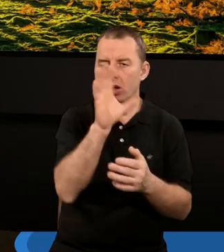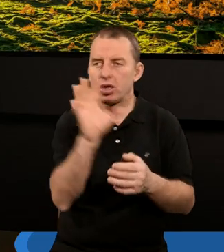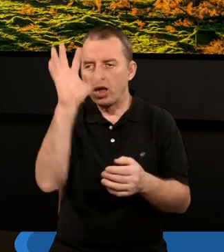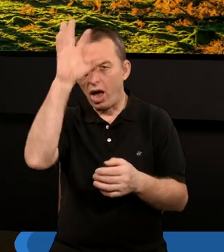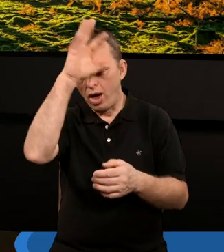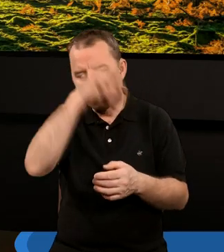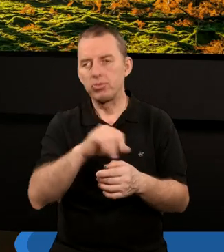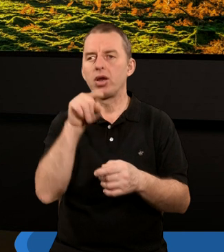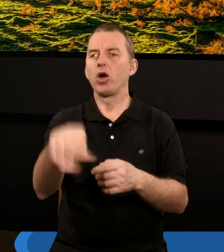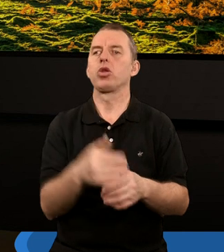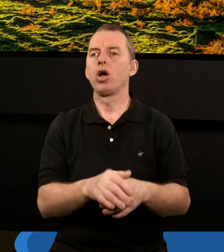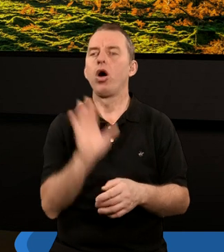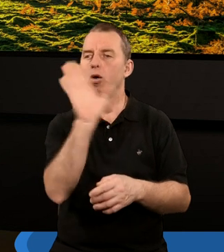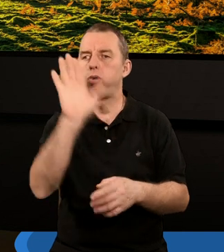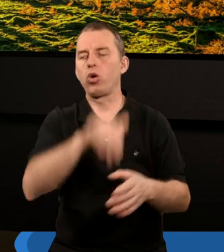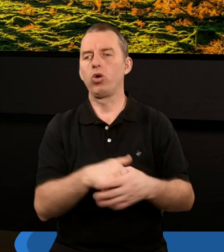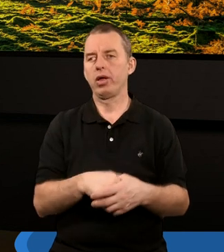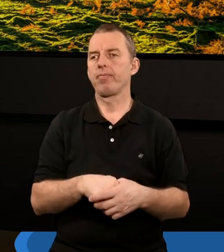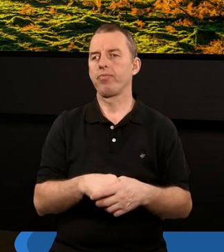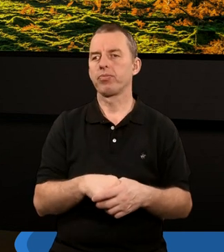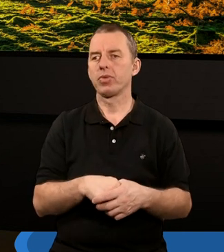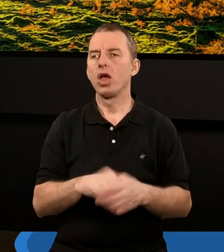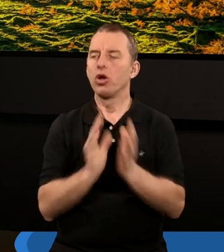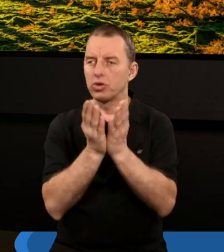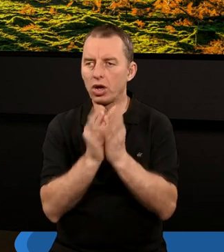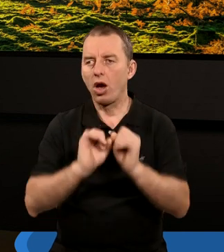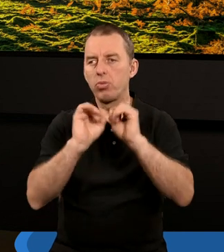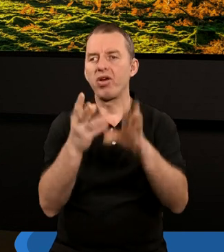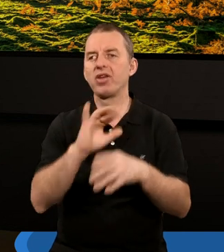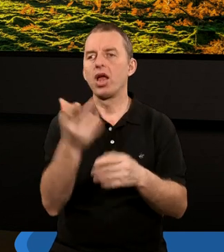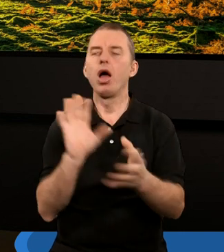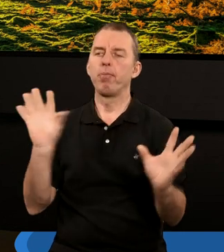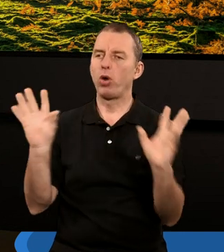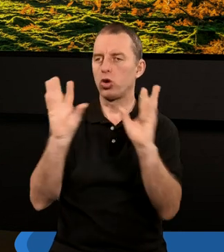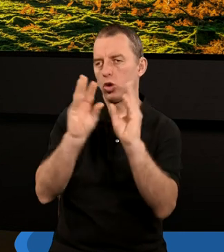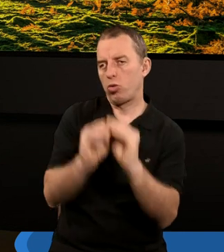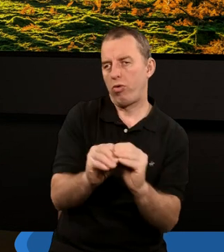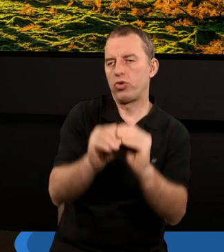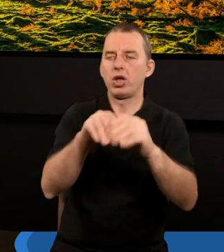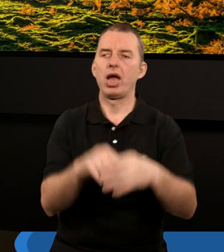zapominamy, prawda, o Bogu. Księga Apokalipsy, która podsumowuje